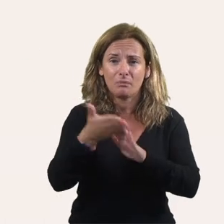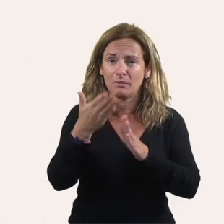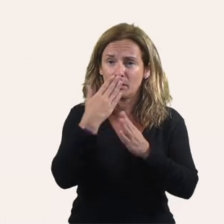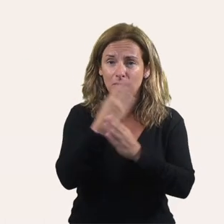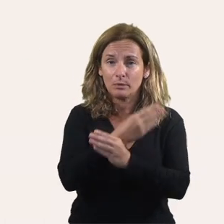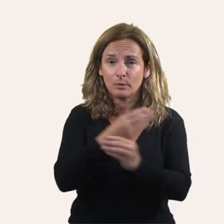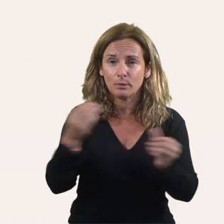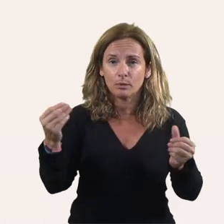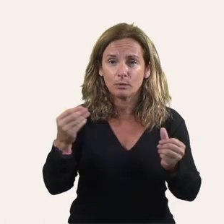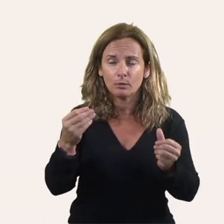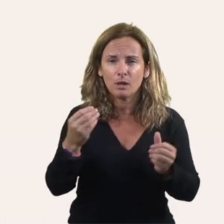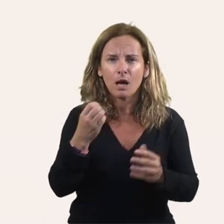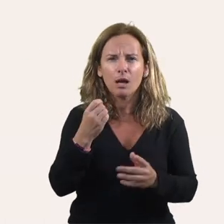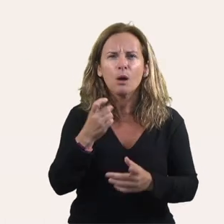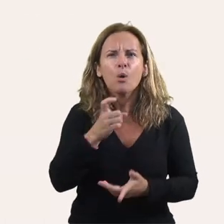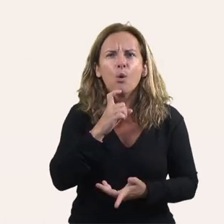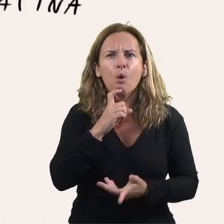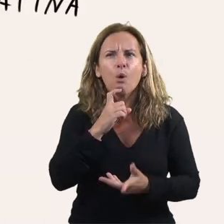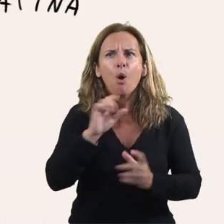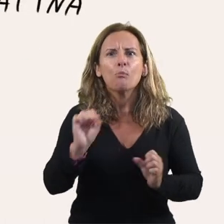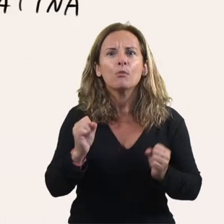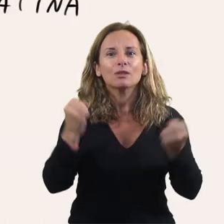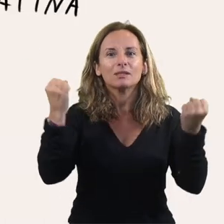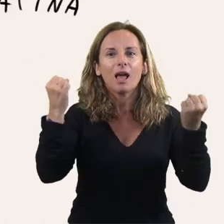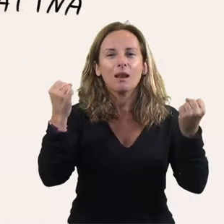mantenir-lo viu.